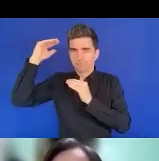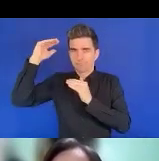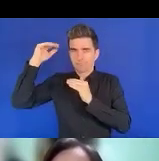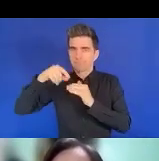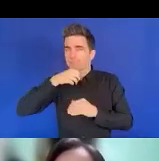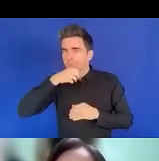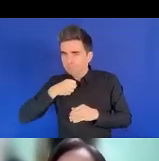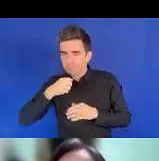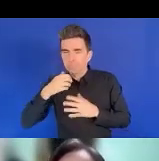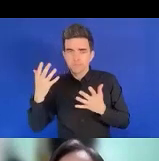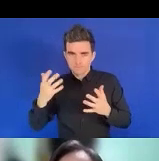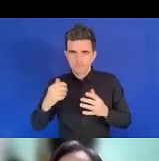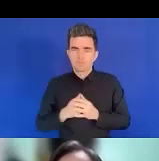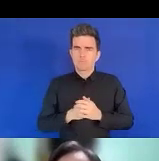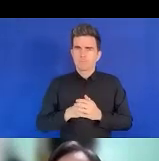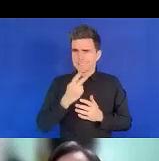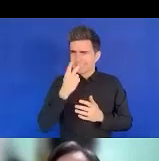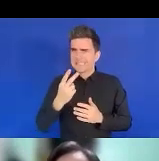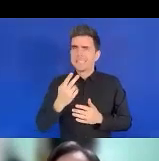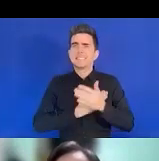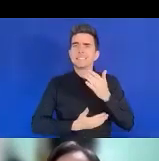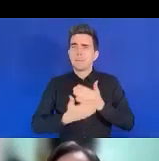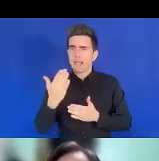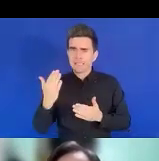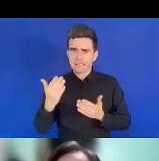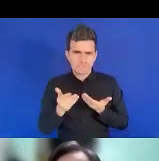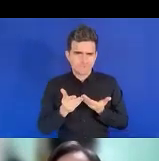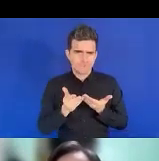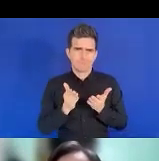un pourcentage de 18 %.